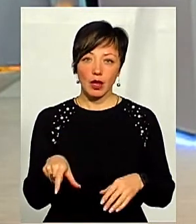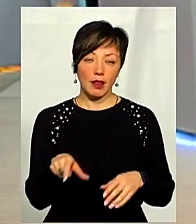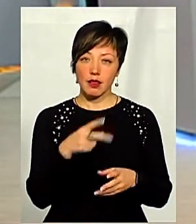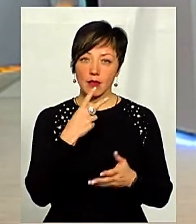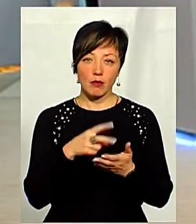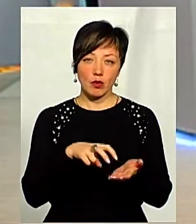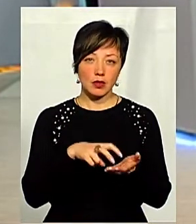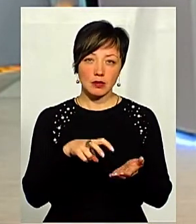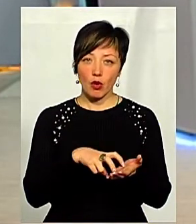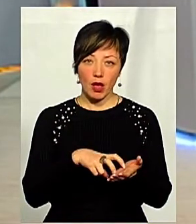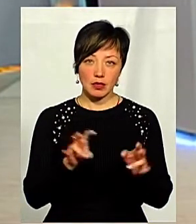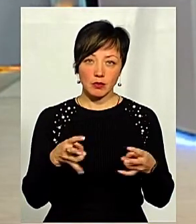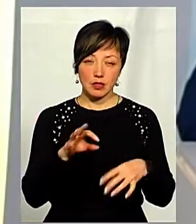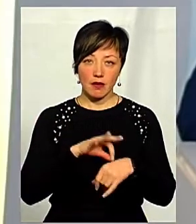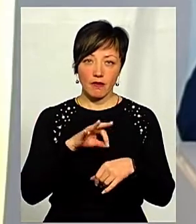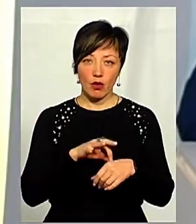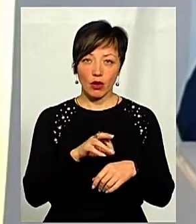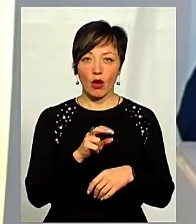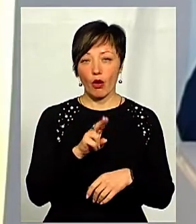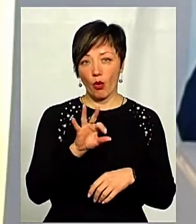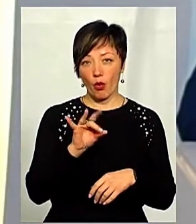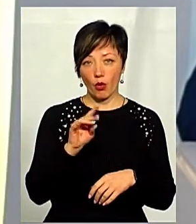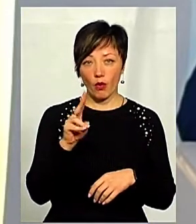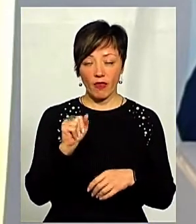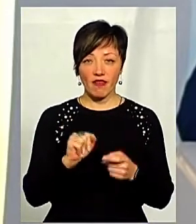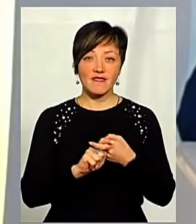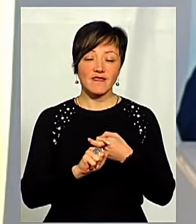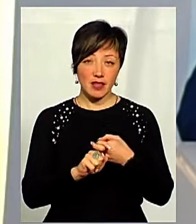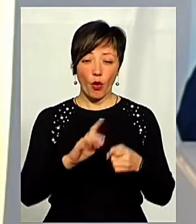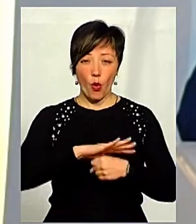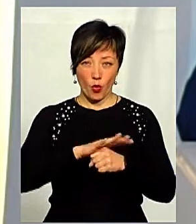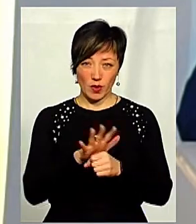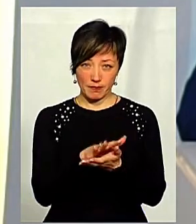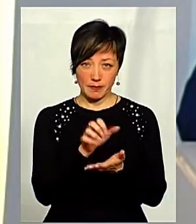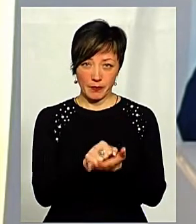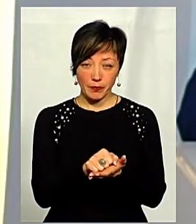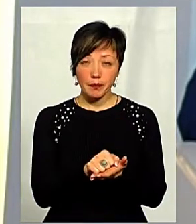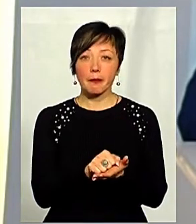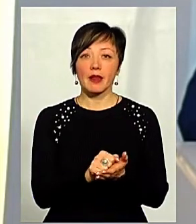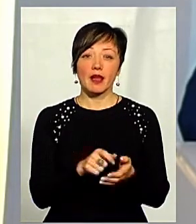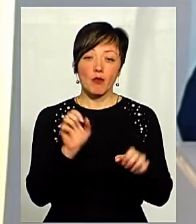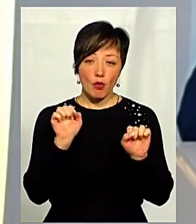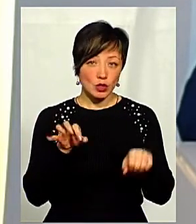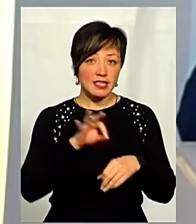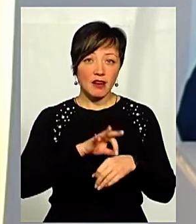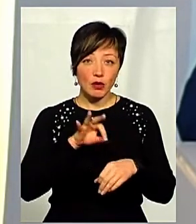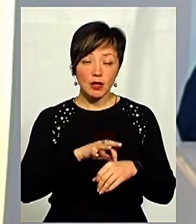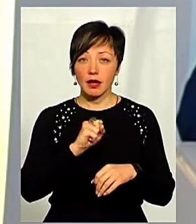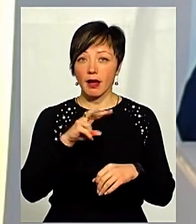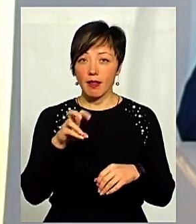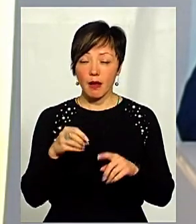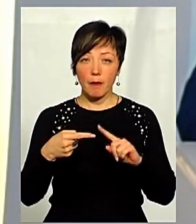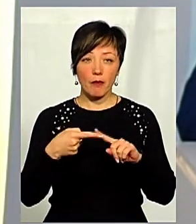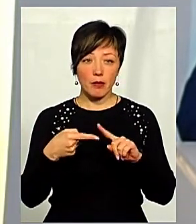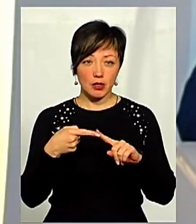потрібно саме захворюваності на коронавірус. Що коронавірус – це дійсно вірусна інфекція, що від неї можна захворіти, але,